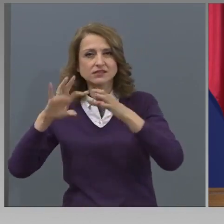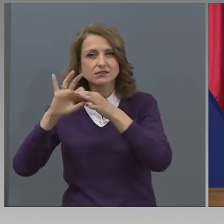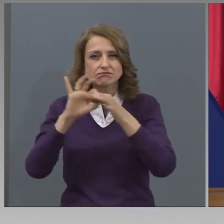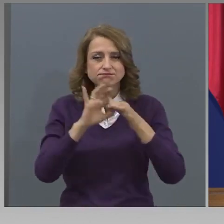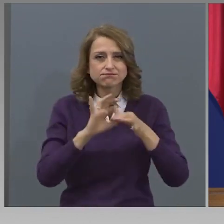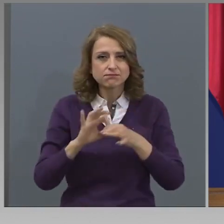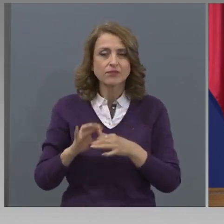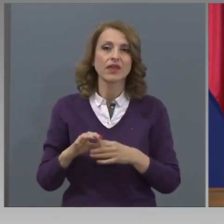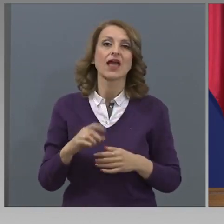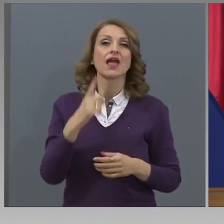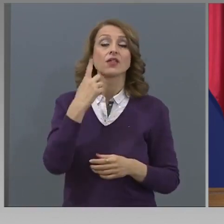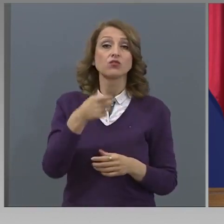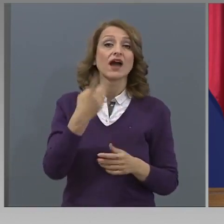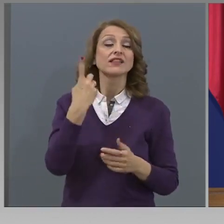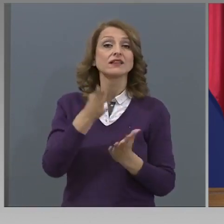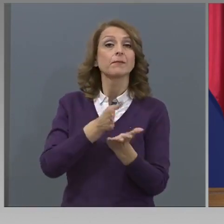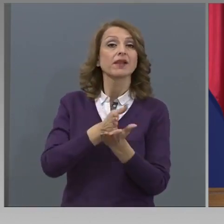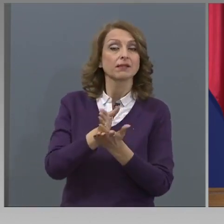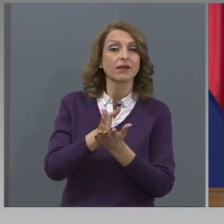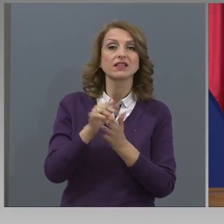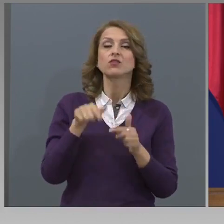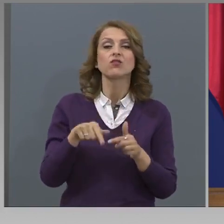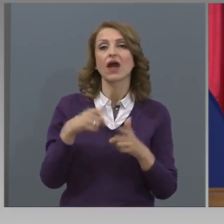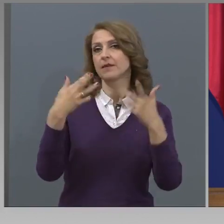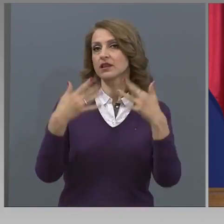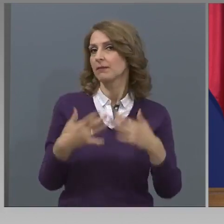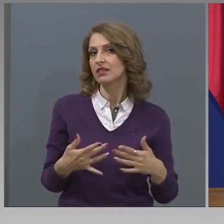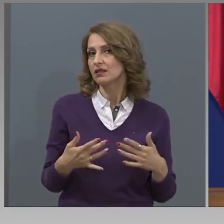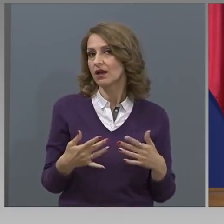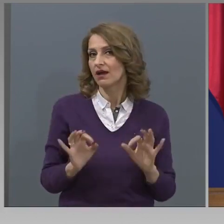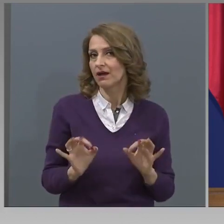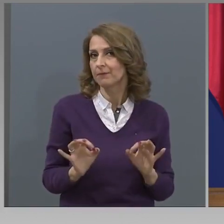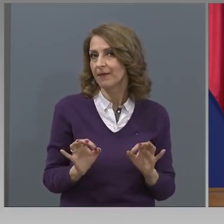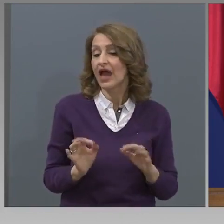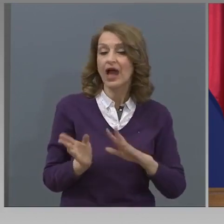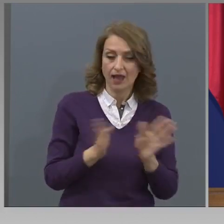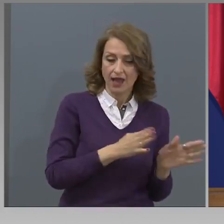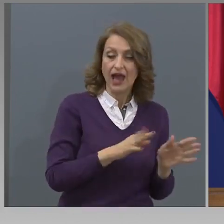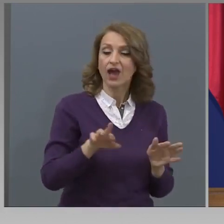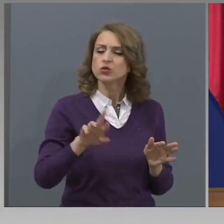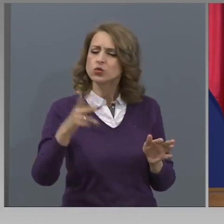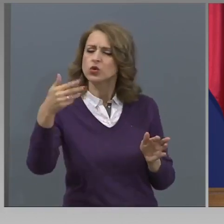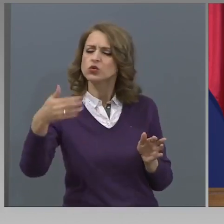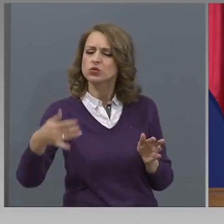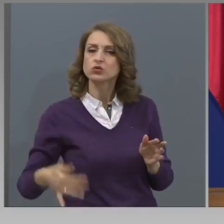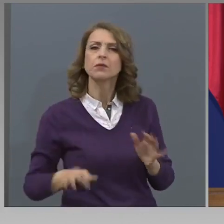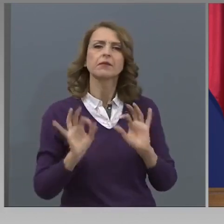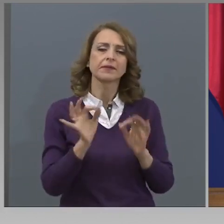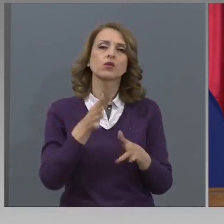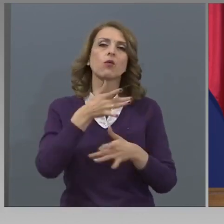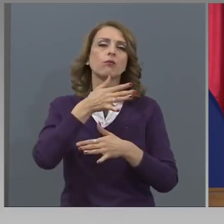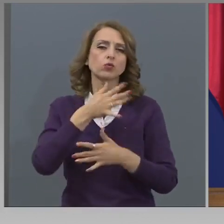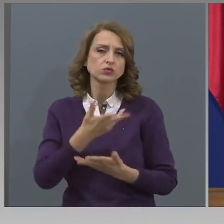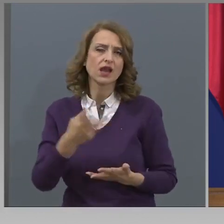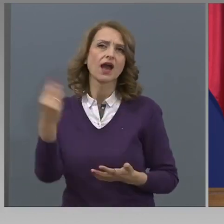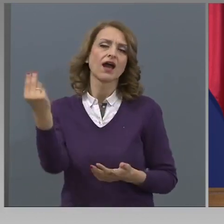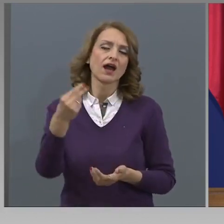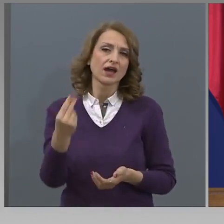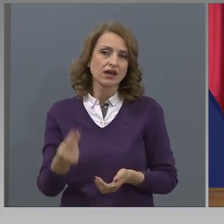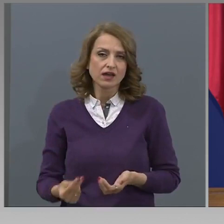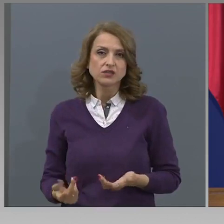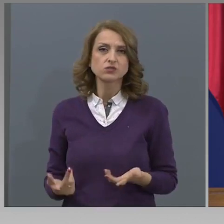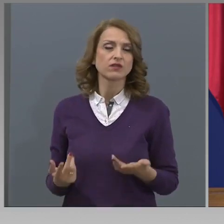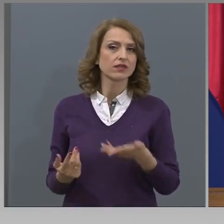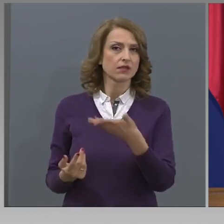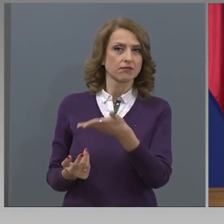възпитава мислене, той се нарича математика. А другите предмети, като музика, изобразително изкуство и